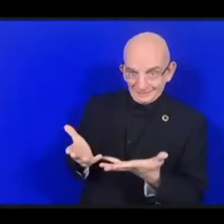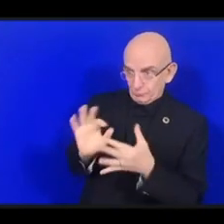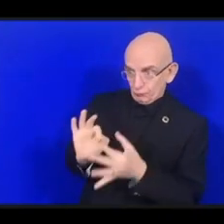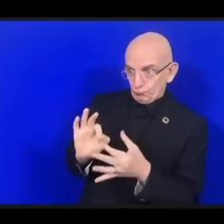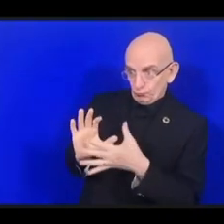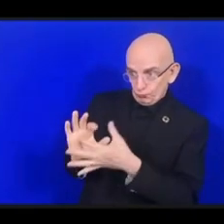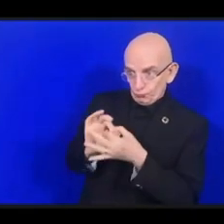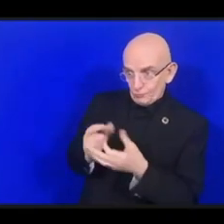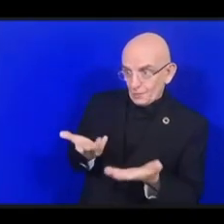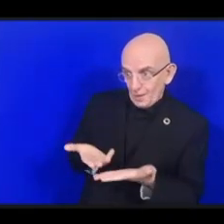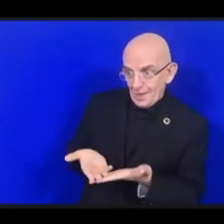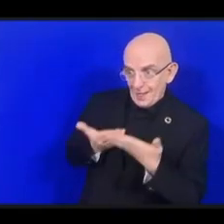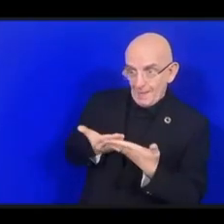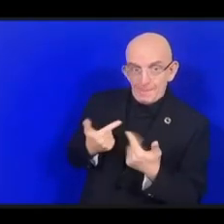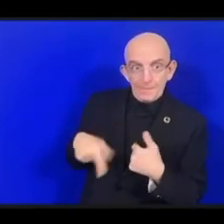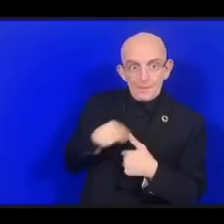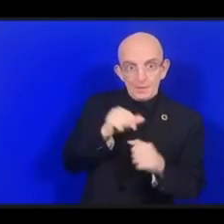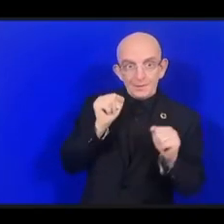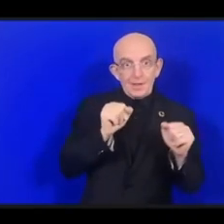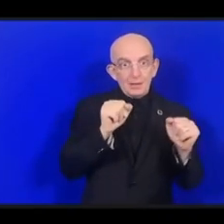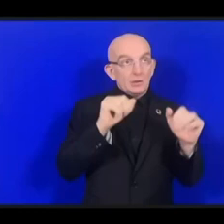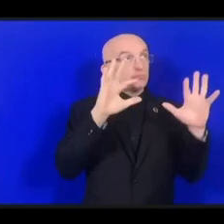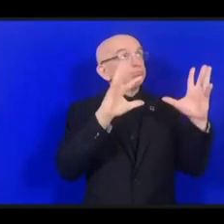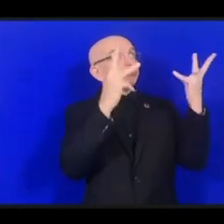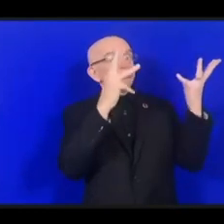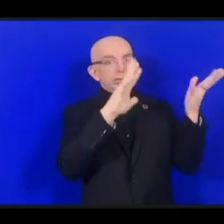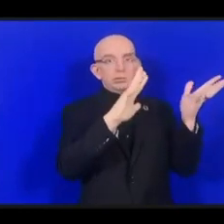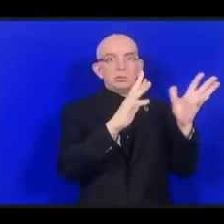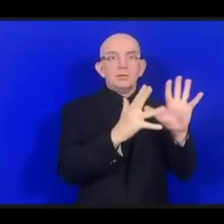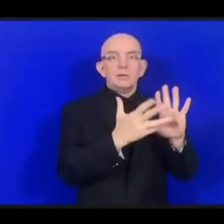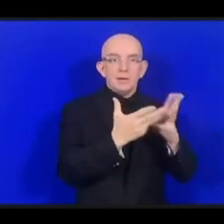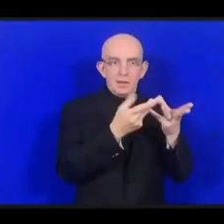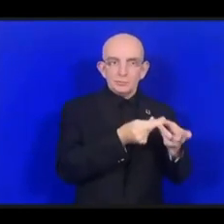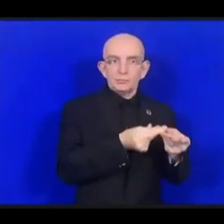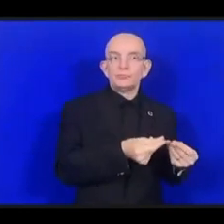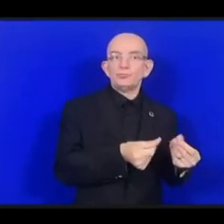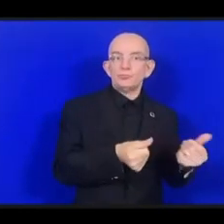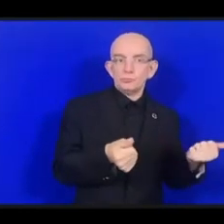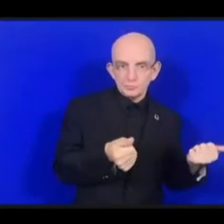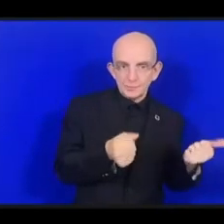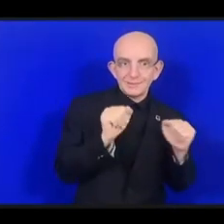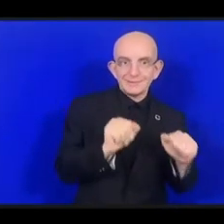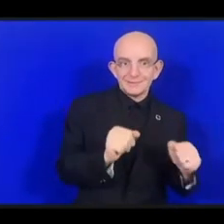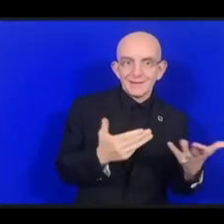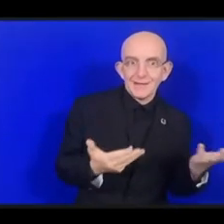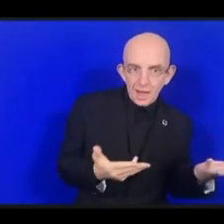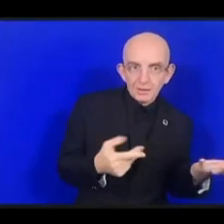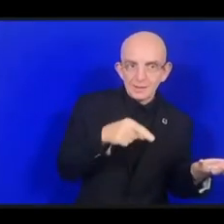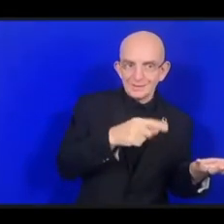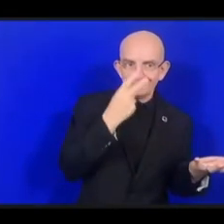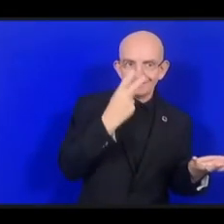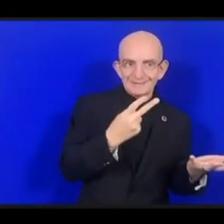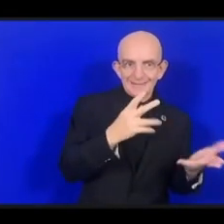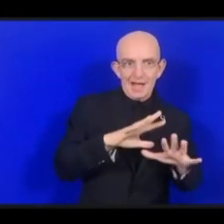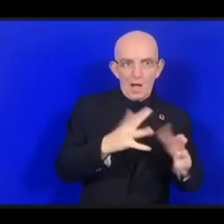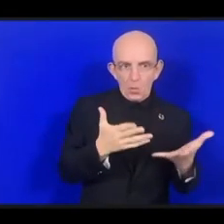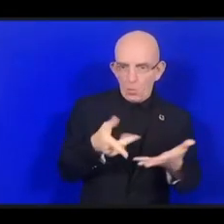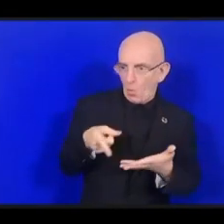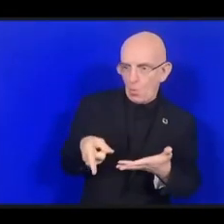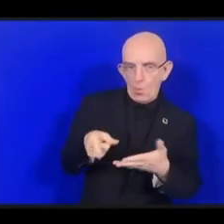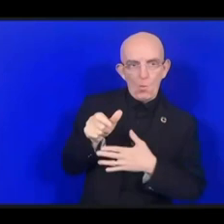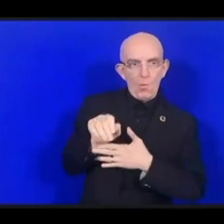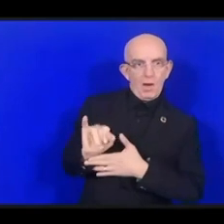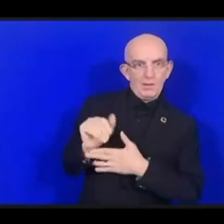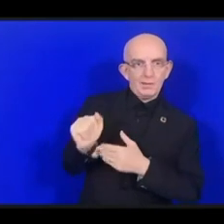лучше прогнозировать стихийные бедствия, прогнозировать изменение климата, прогнозировать глобальные пандемии, для того, чтобы